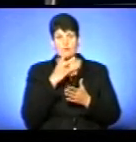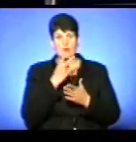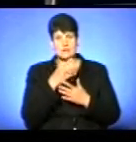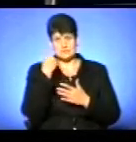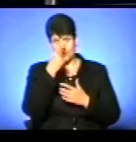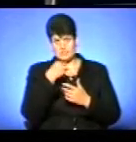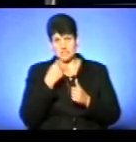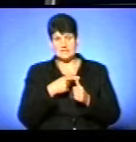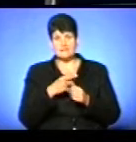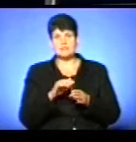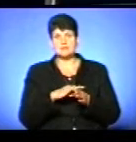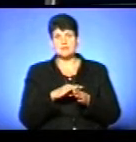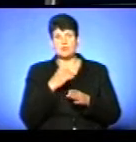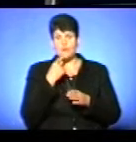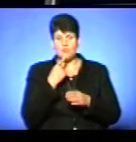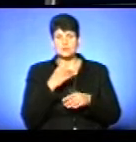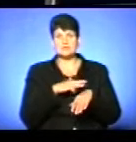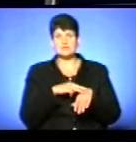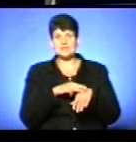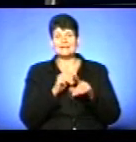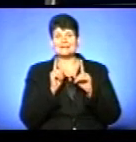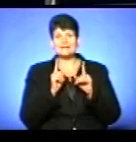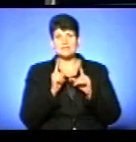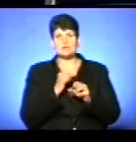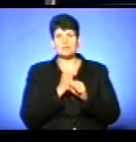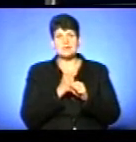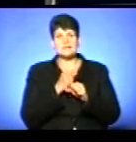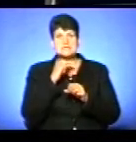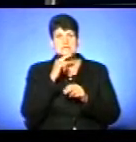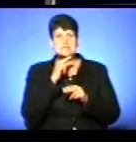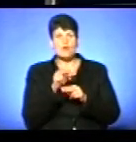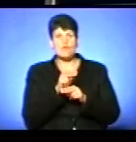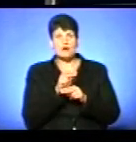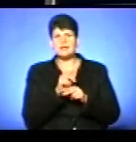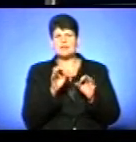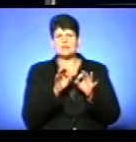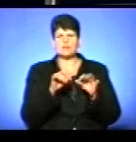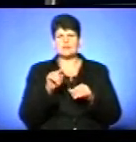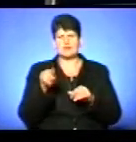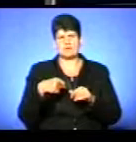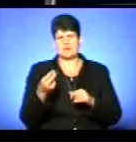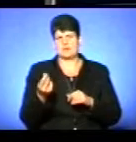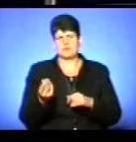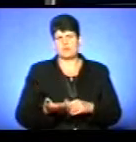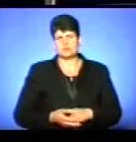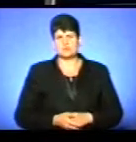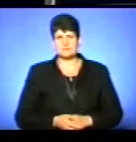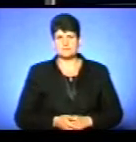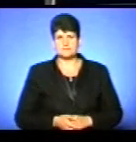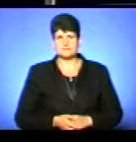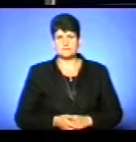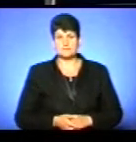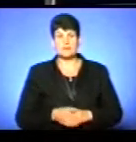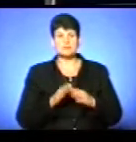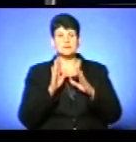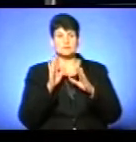обличчя і називати прізвище. Каже, що правоохоронці лише робили зауваження, їй та ніколи не вимагали грошей. Ми будемо